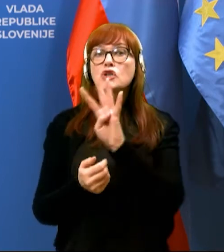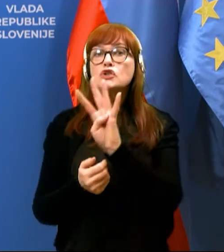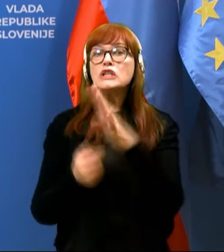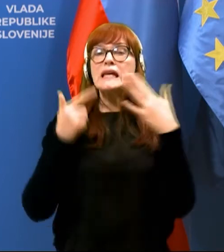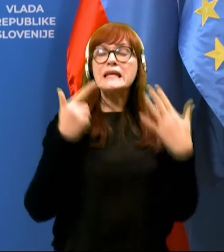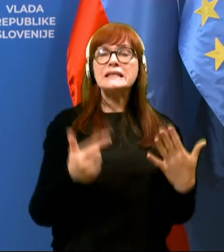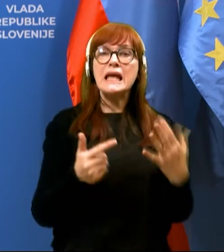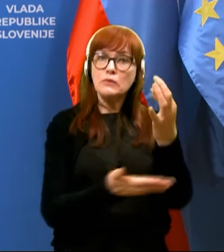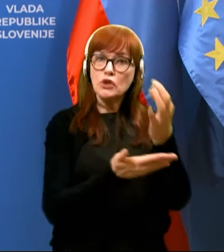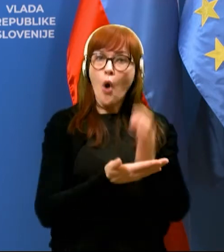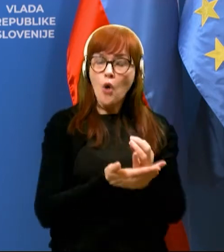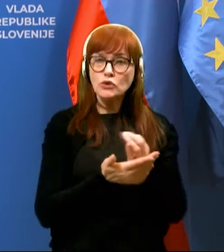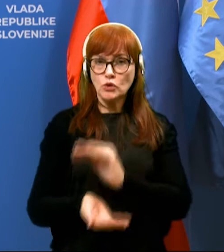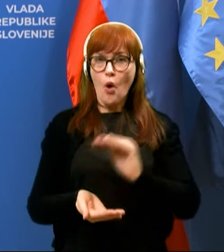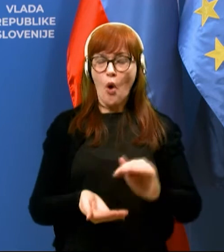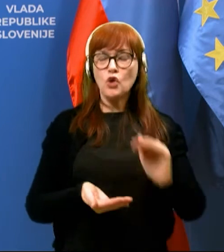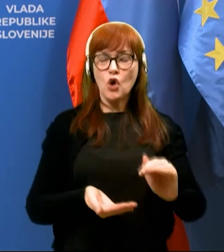odstotkov otrok.